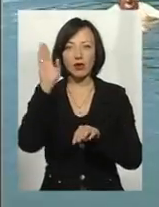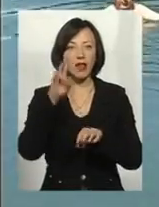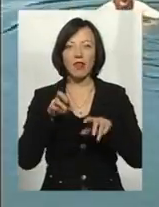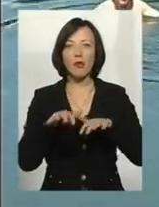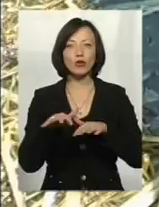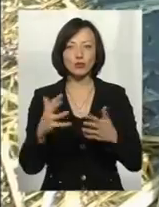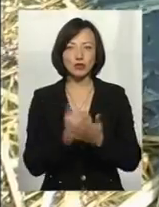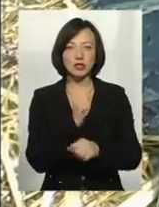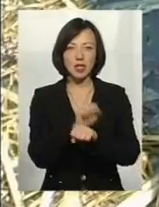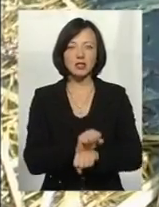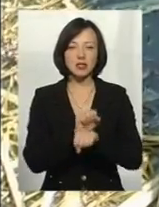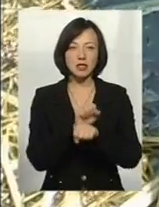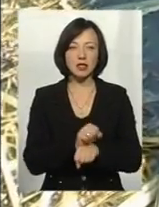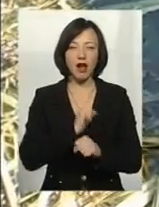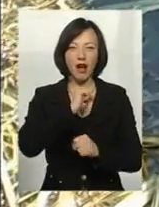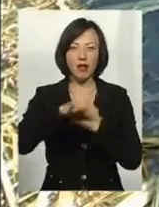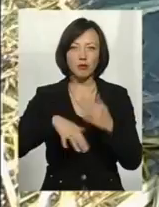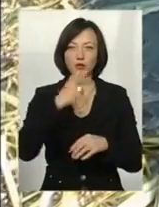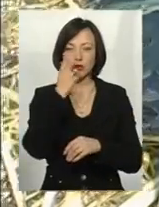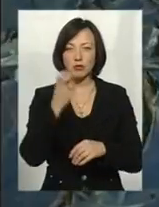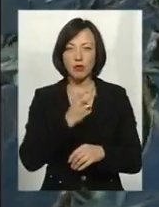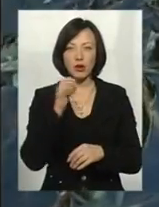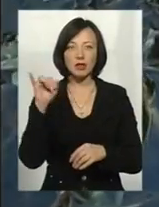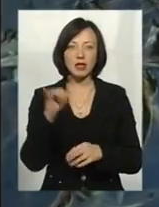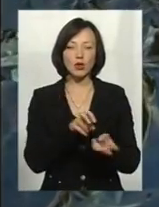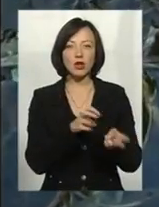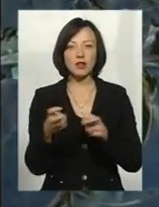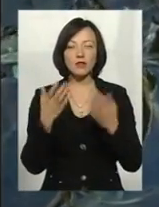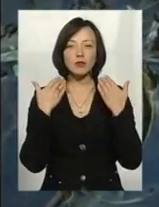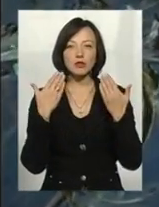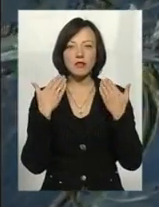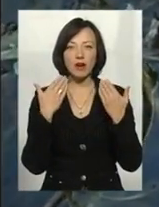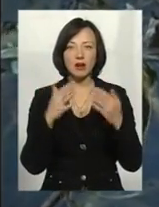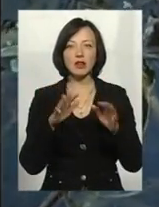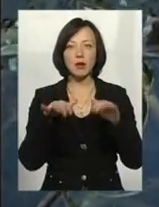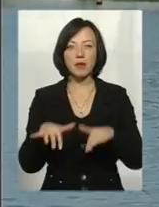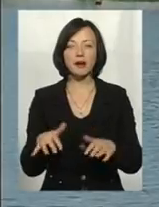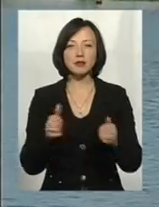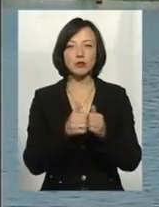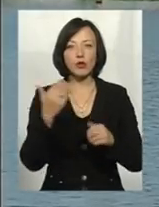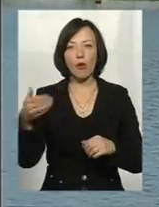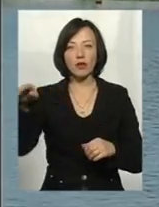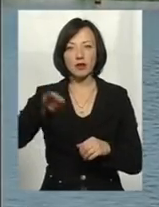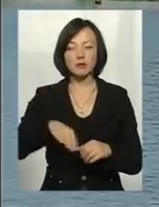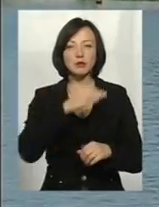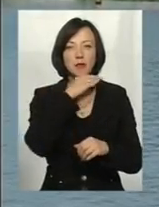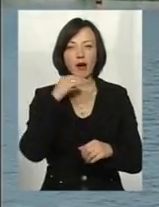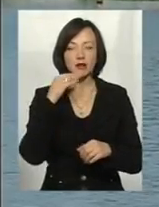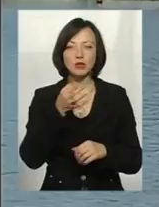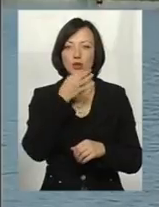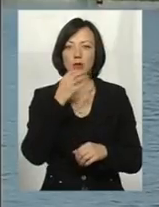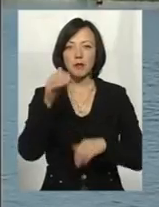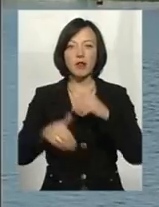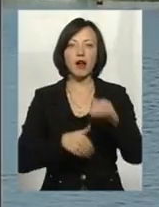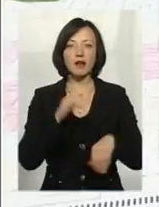проточна, виходить. Попри каламуть, сморіць та духлину, відпочивальників і на пляжі, і з боку набережної чимало. Любитель